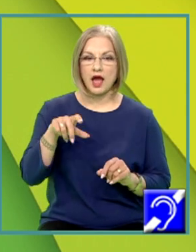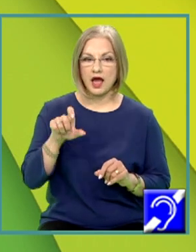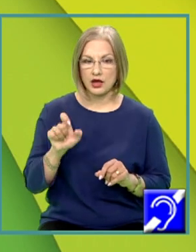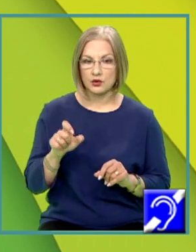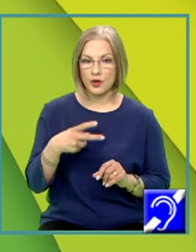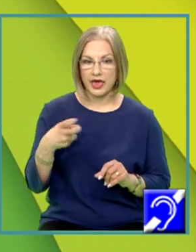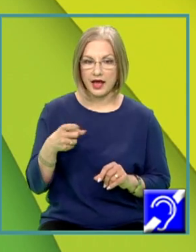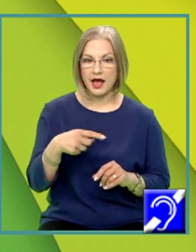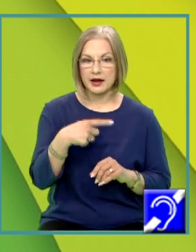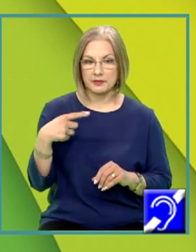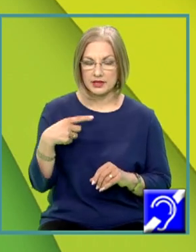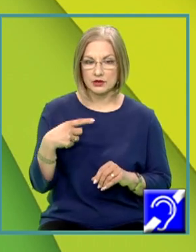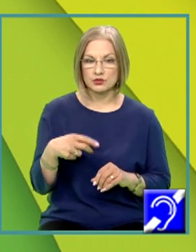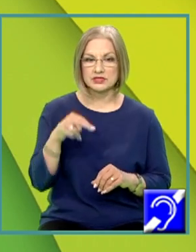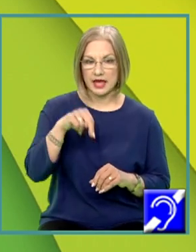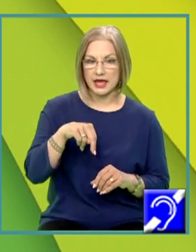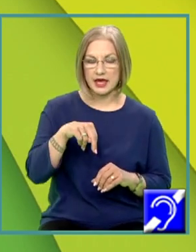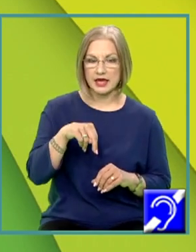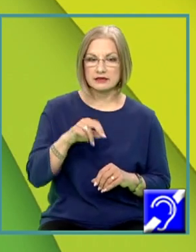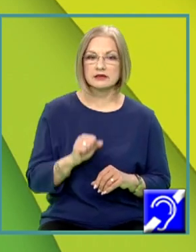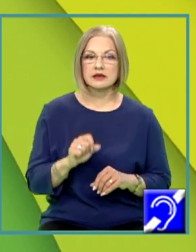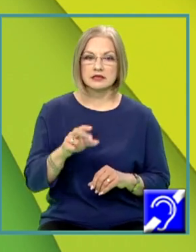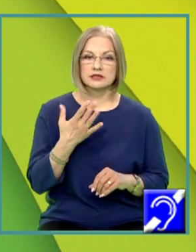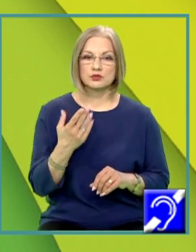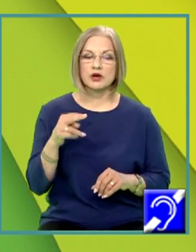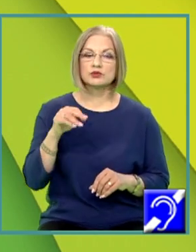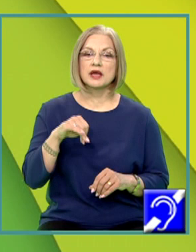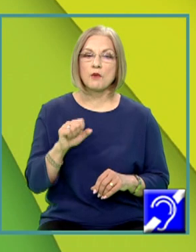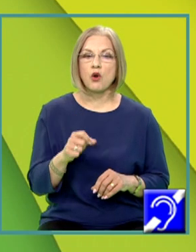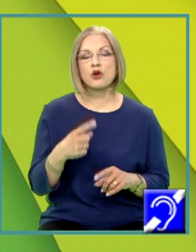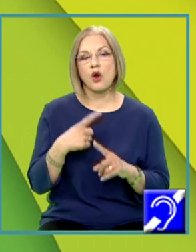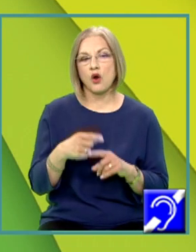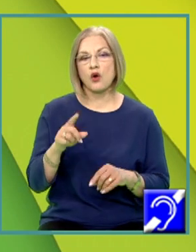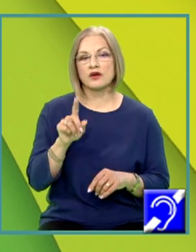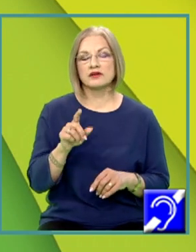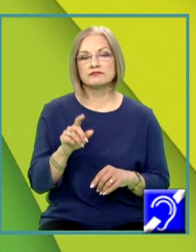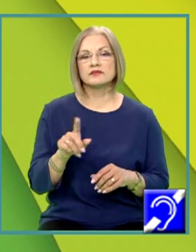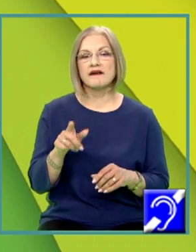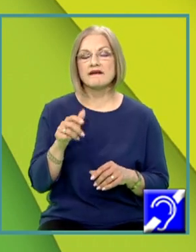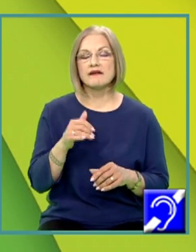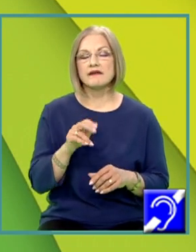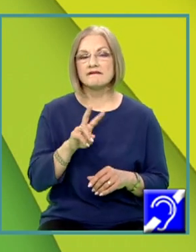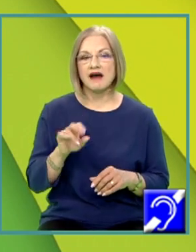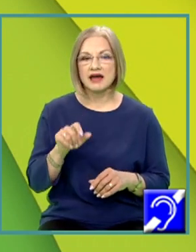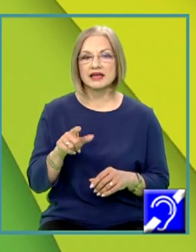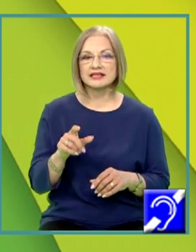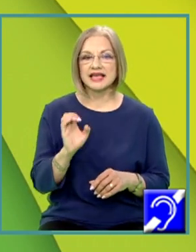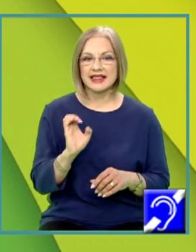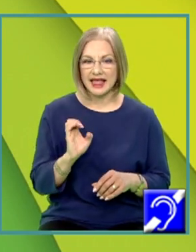minus N, adică numărul de moli, ori variația entalpiei de neutralizare,